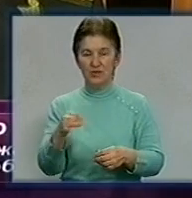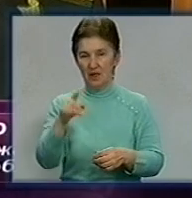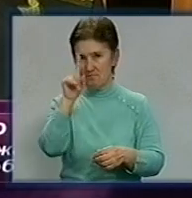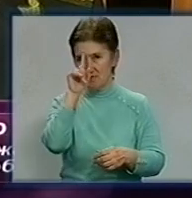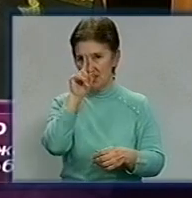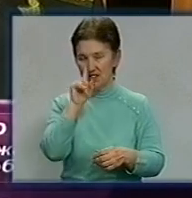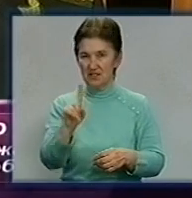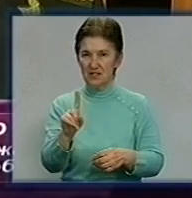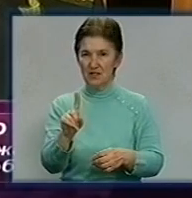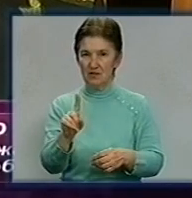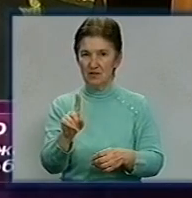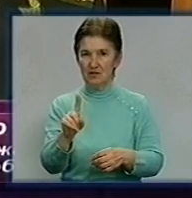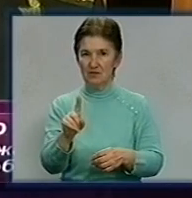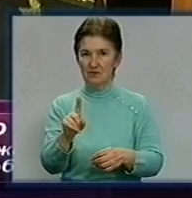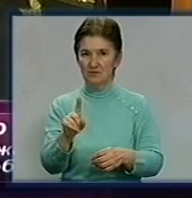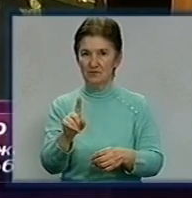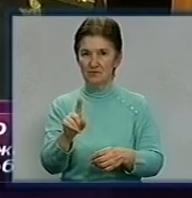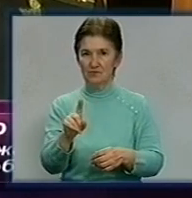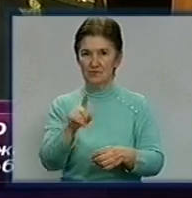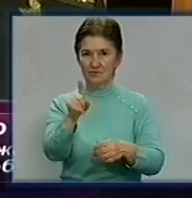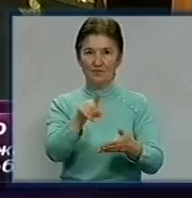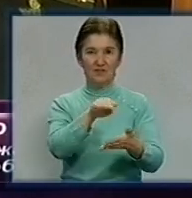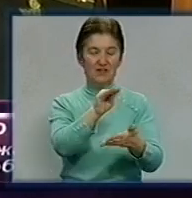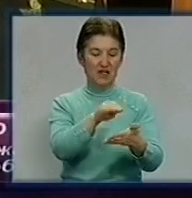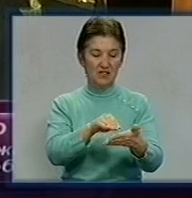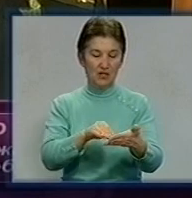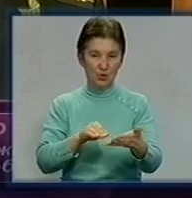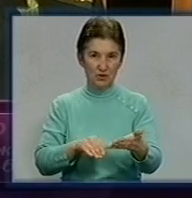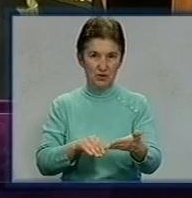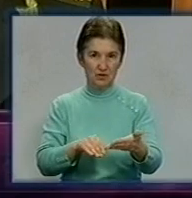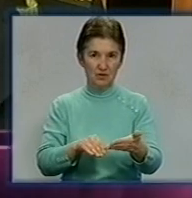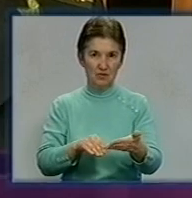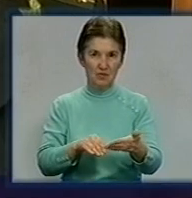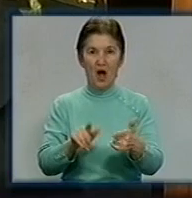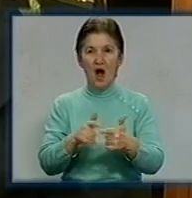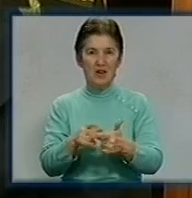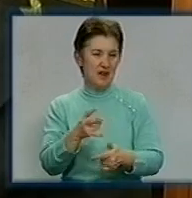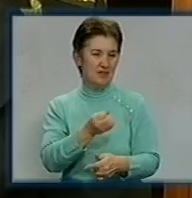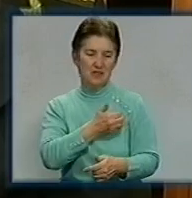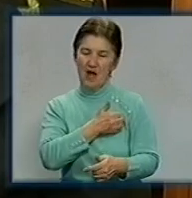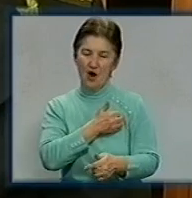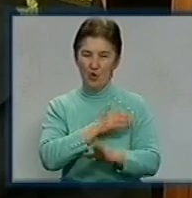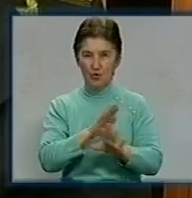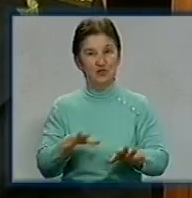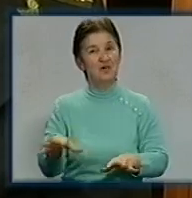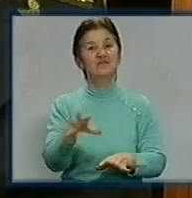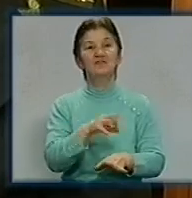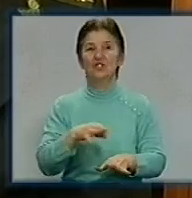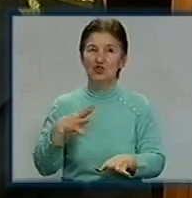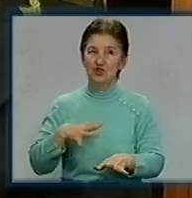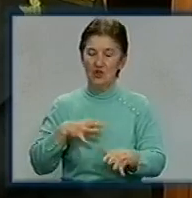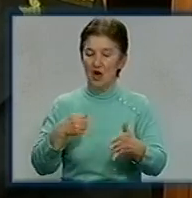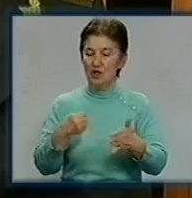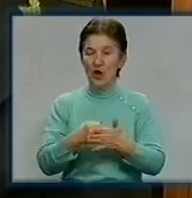декларують даний податок, але неохоче. Всі чекають до останнього дня.